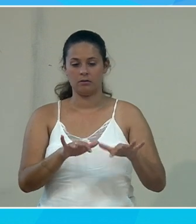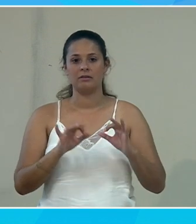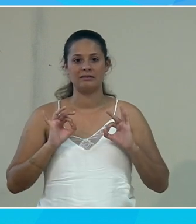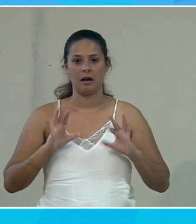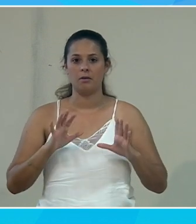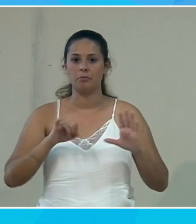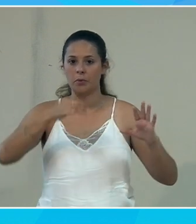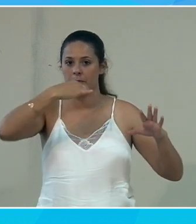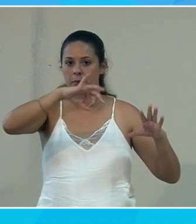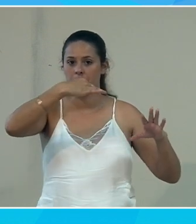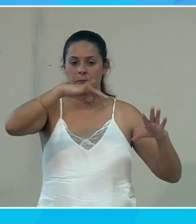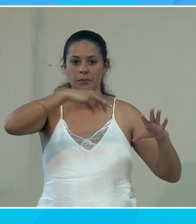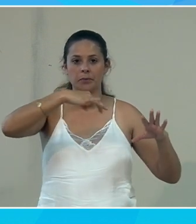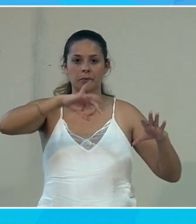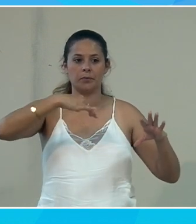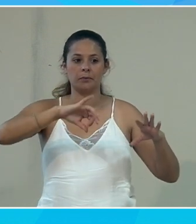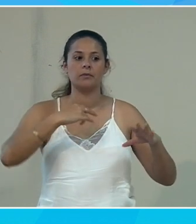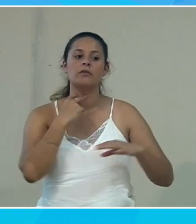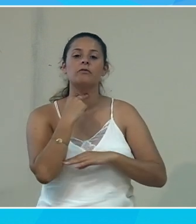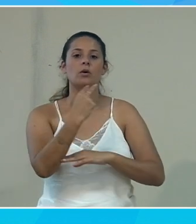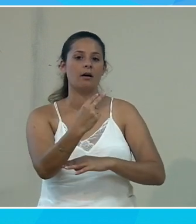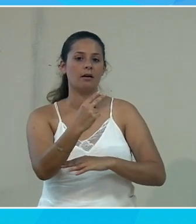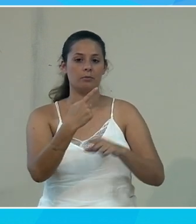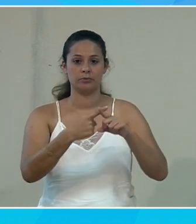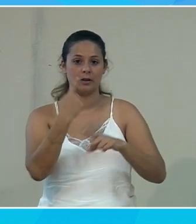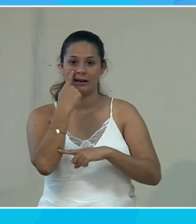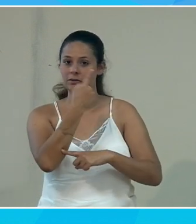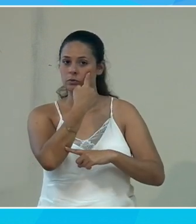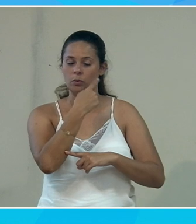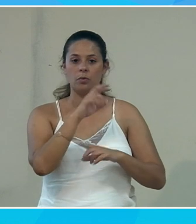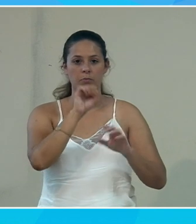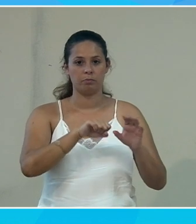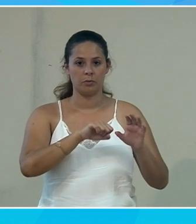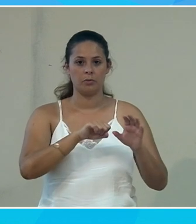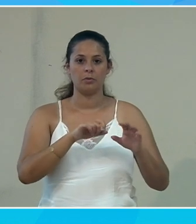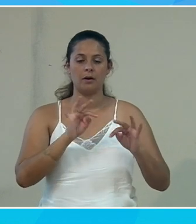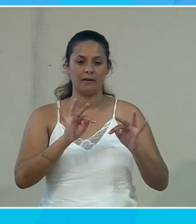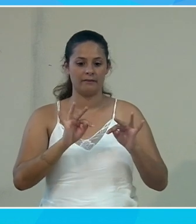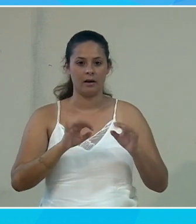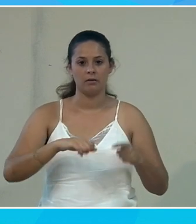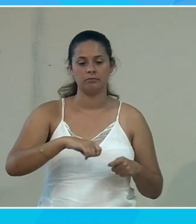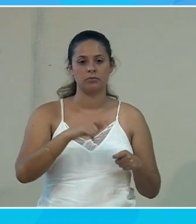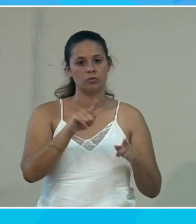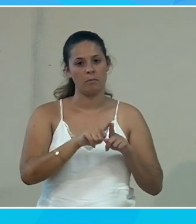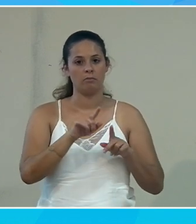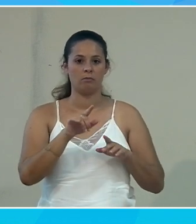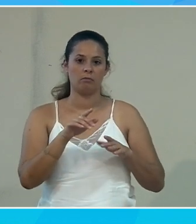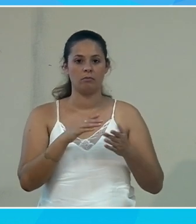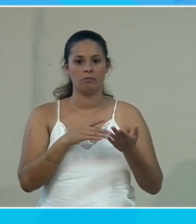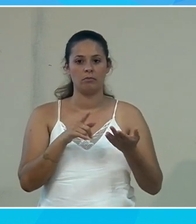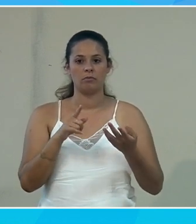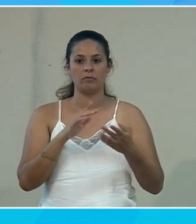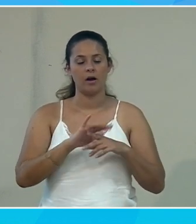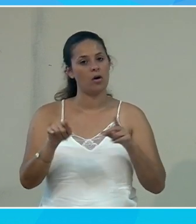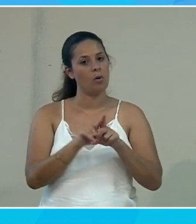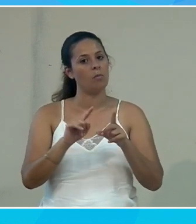pouvoir parler en utilisant la synthèse vocale et ses yeux, de pouvoir piloter son fauteuil roulant, de pouvoir faire un peu comme tout